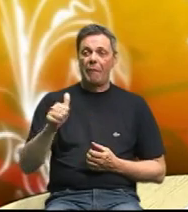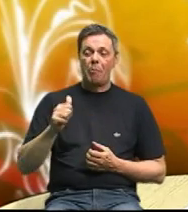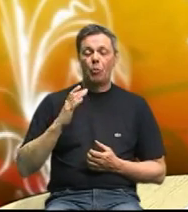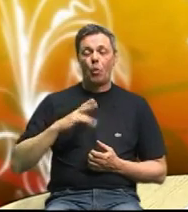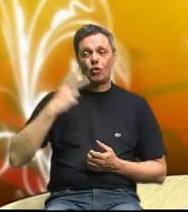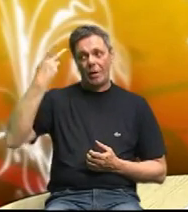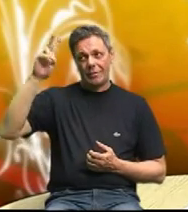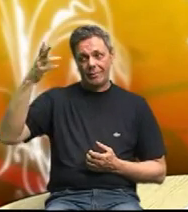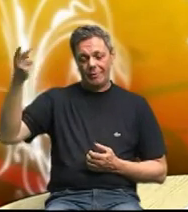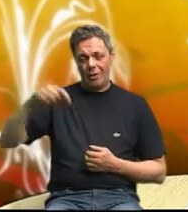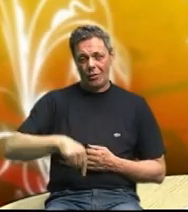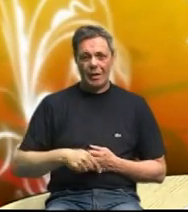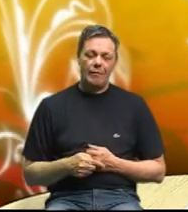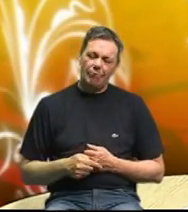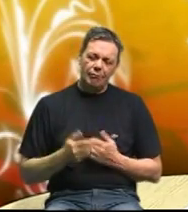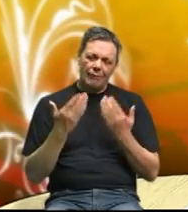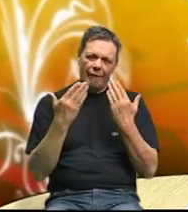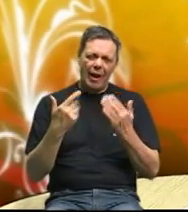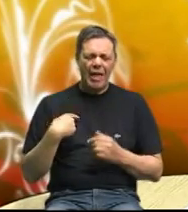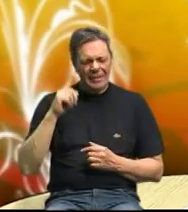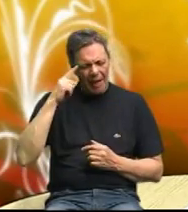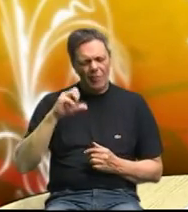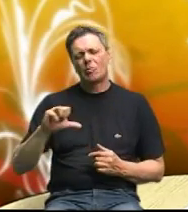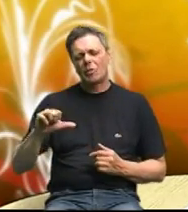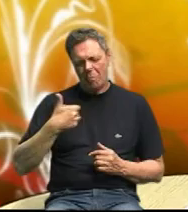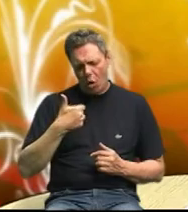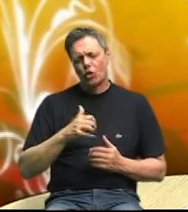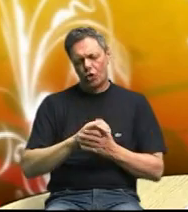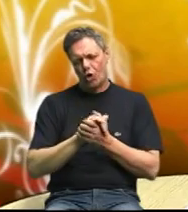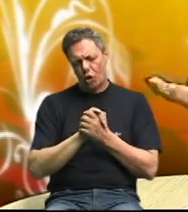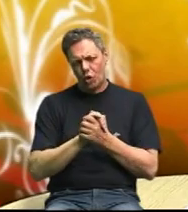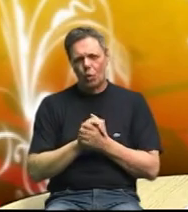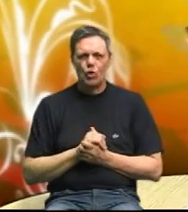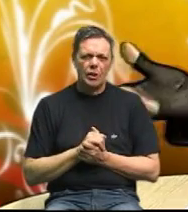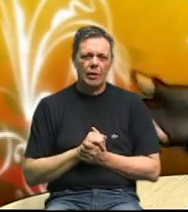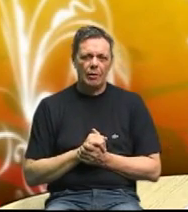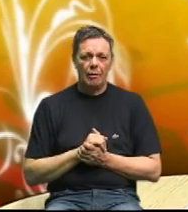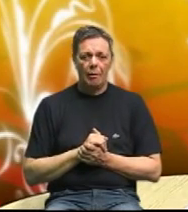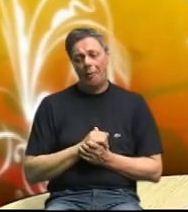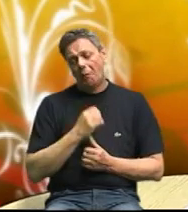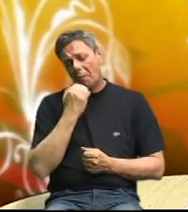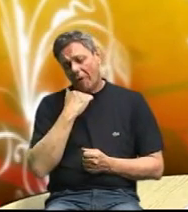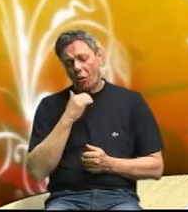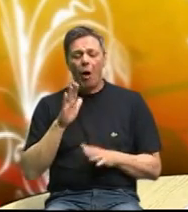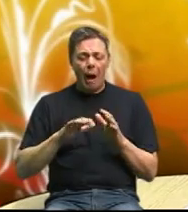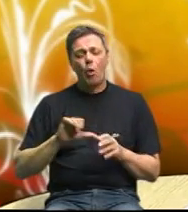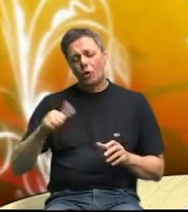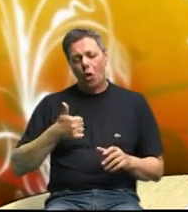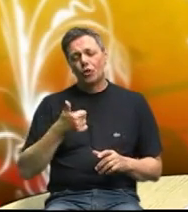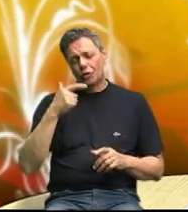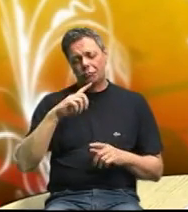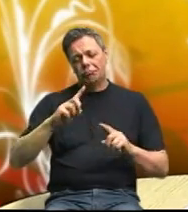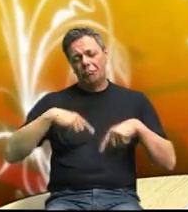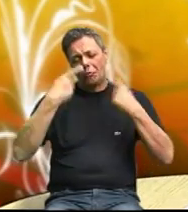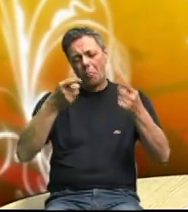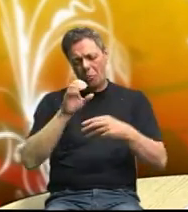gošću hvala vam puno hvala i ja se nadam da ćemo se mi još podružiti malo možda privatno a možda da možda vam ja